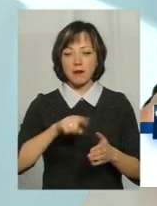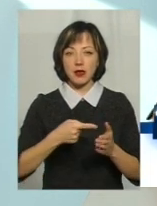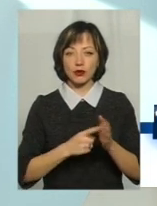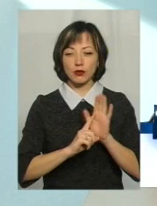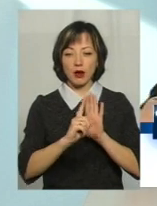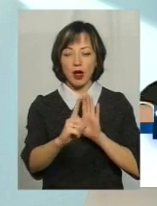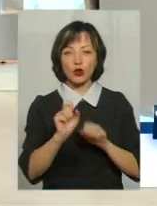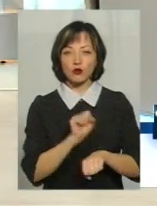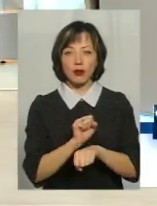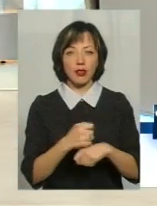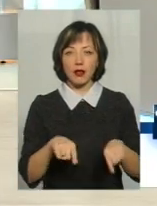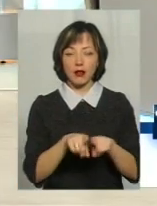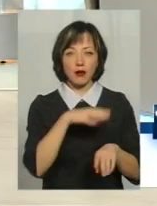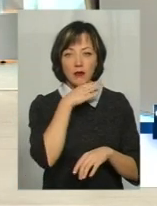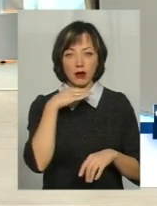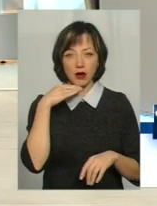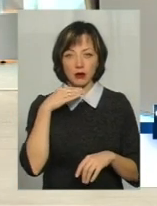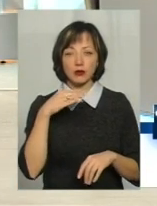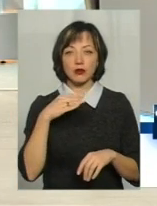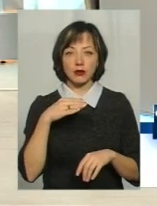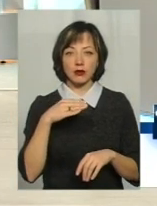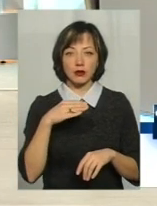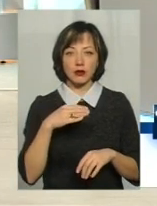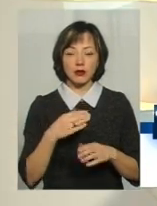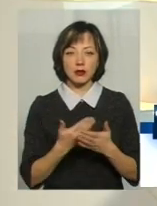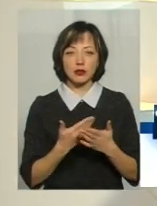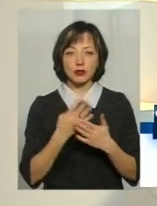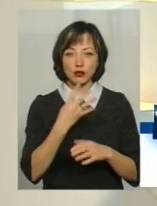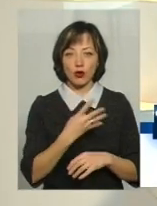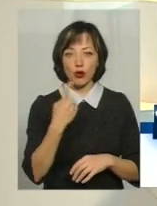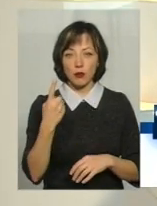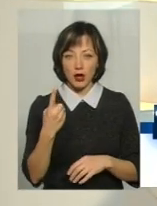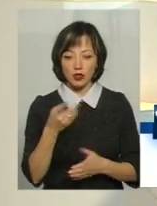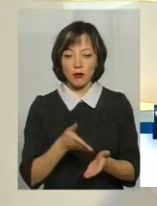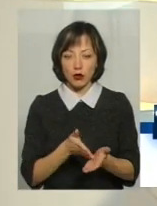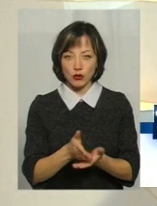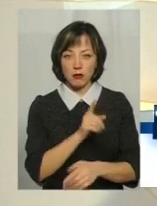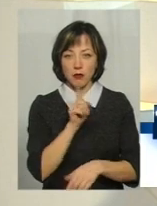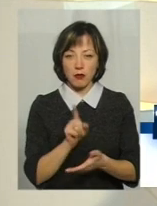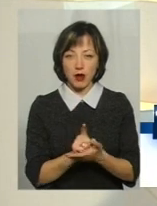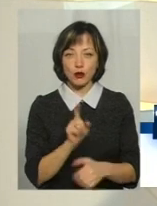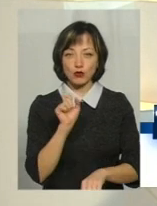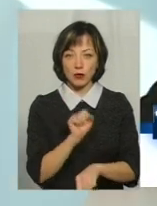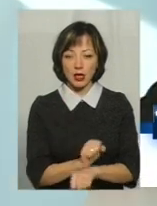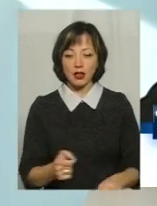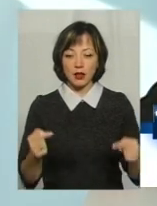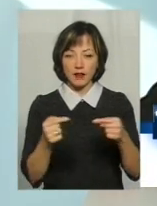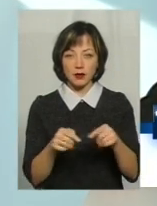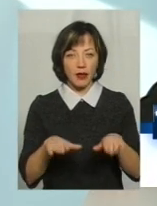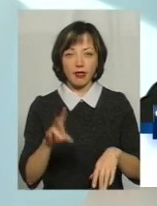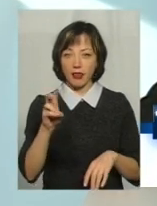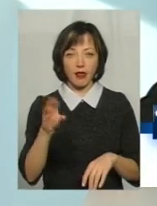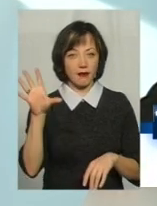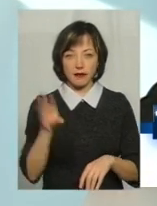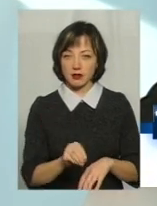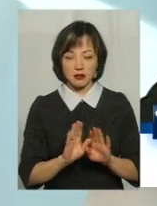би багато, якби це був би міський маршрут, але в таких всіх... Тобто 41 маршрут, він має зупинятися на визначених зупинках, на всіх?